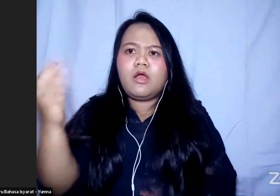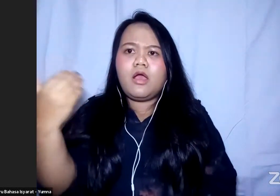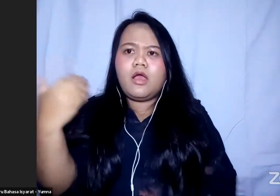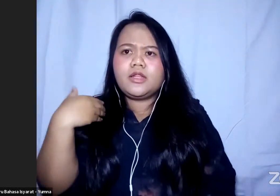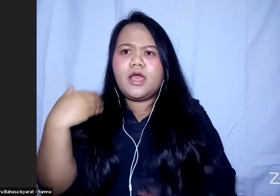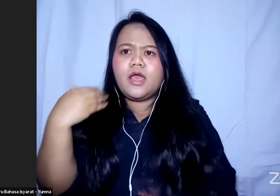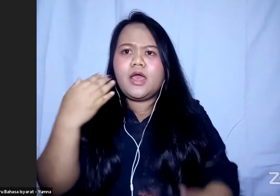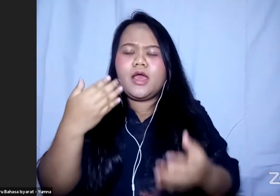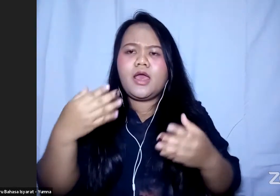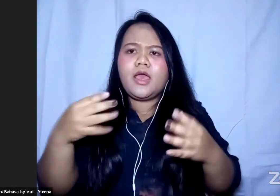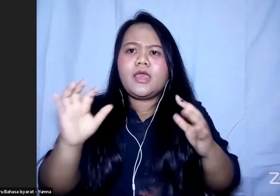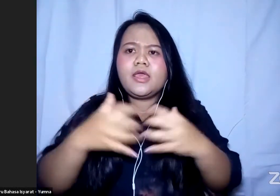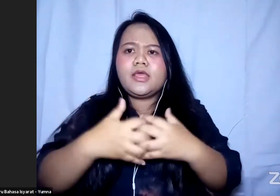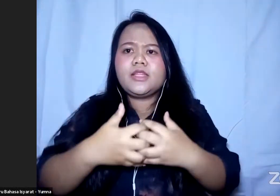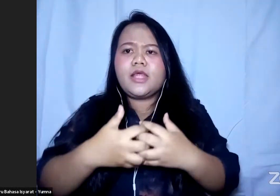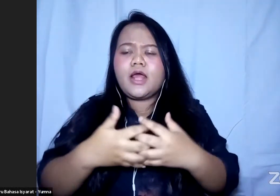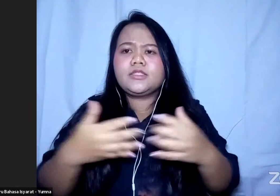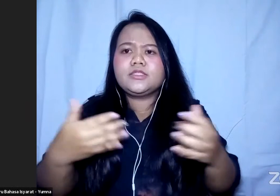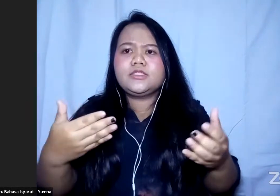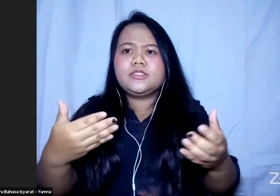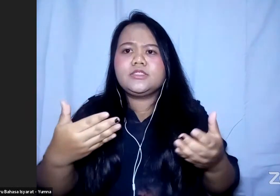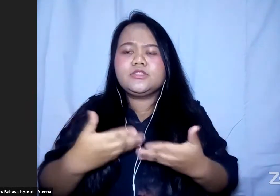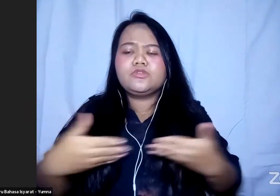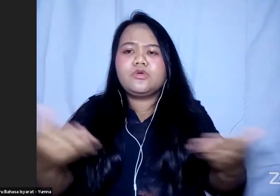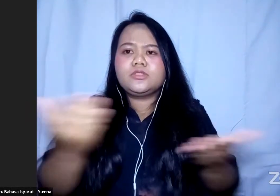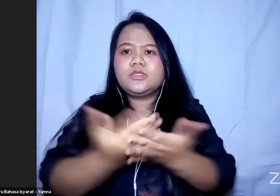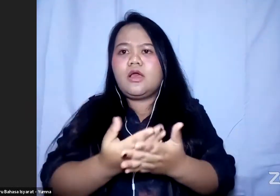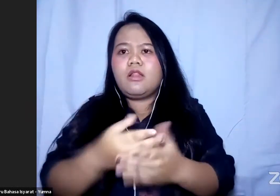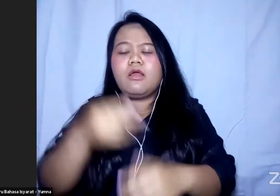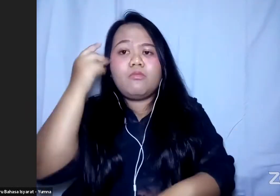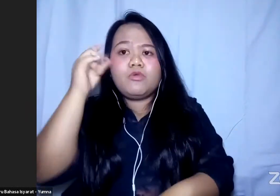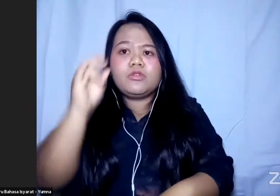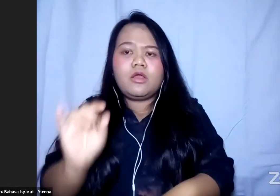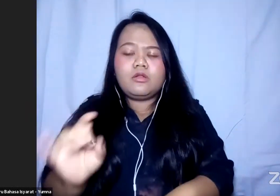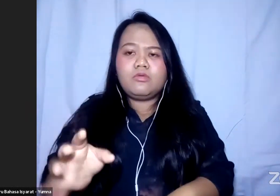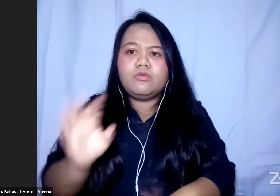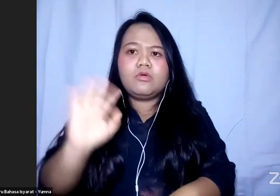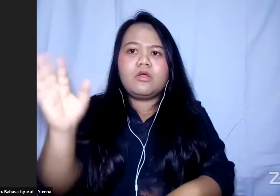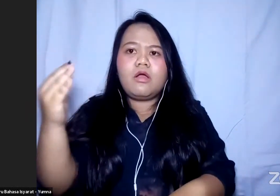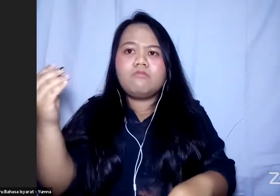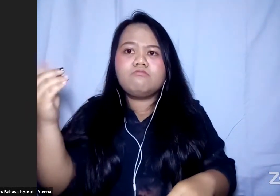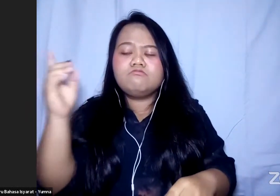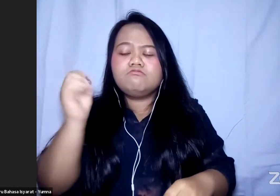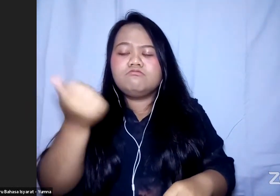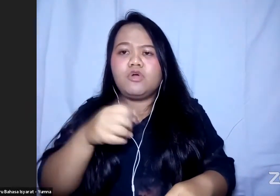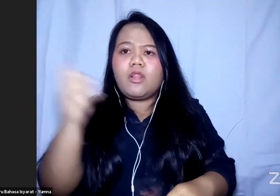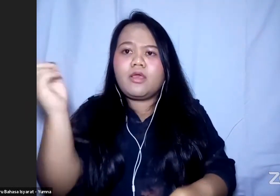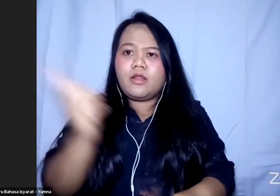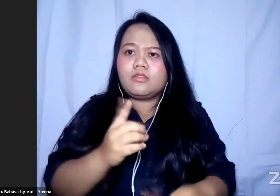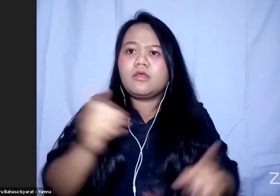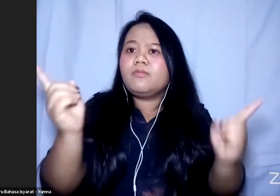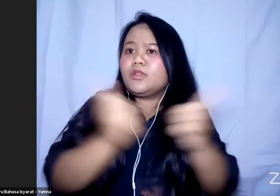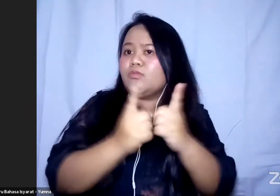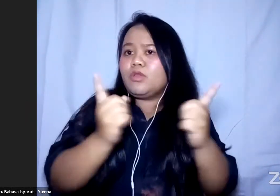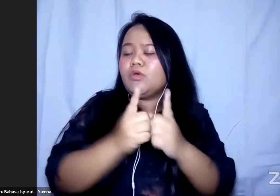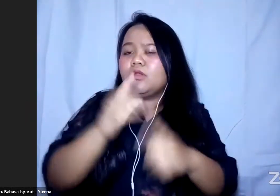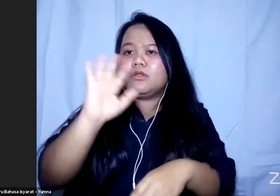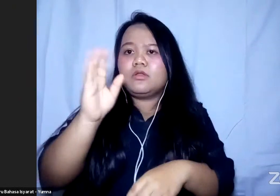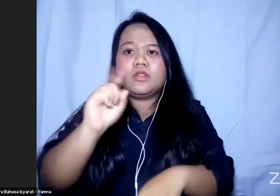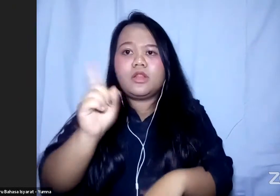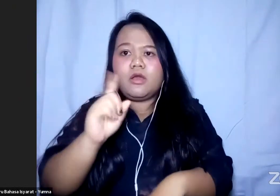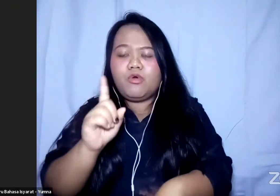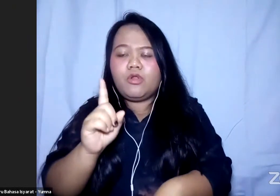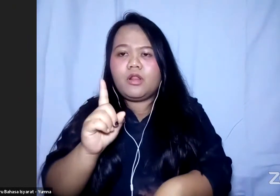ketika posyandu tidak boleh hadir Yang tadinya pertemuan-pertemuan tidak bisa terlibat Terutama mungkin yang ingin